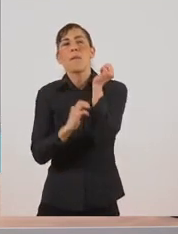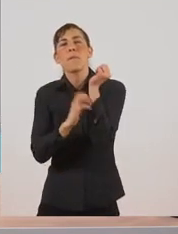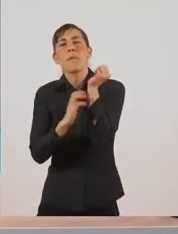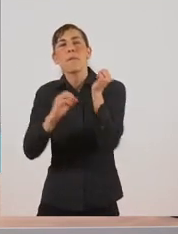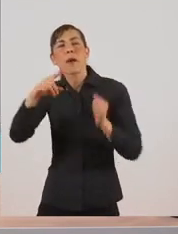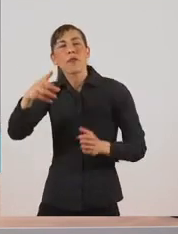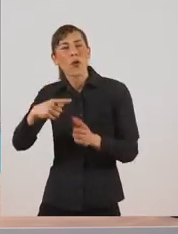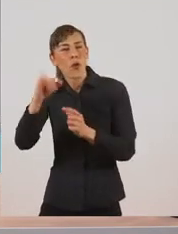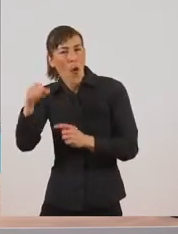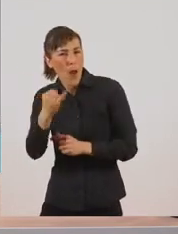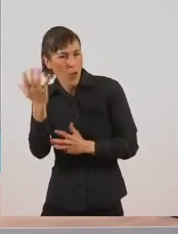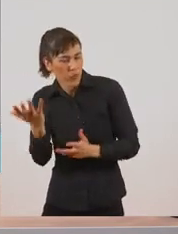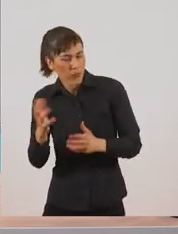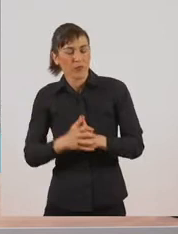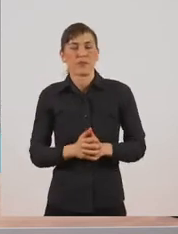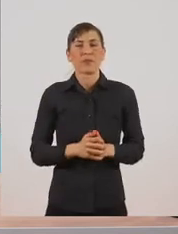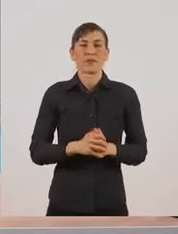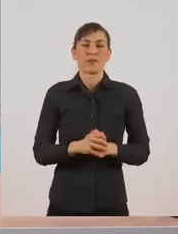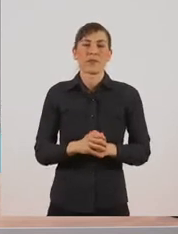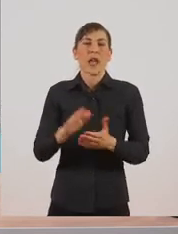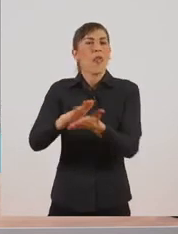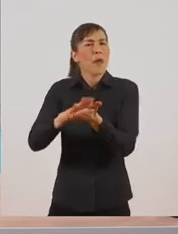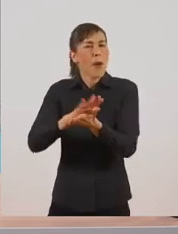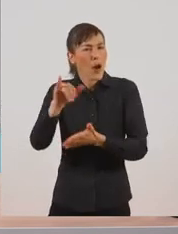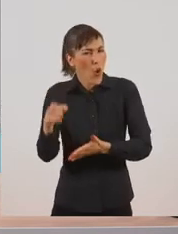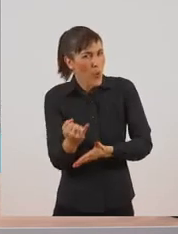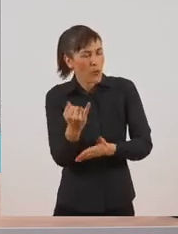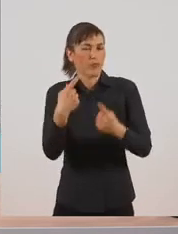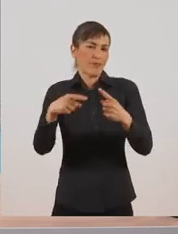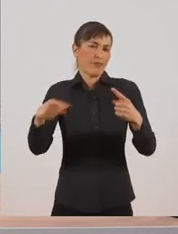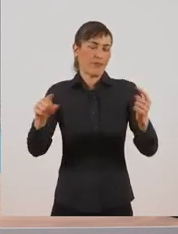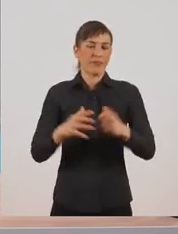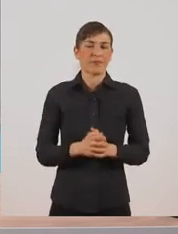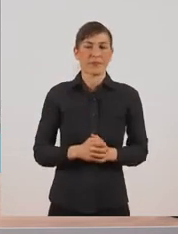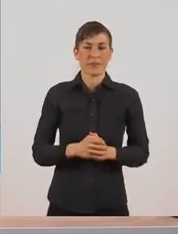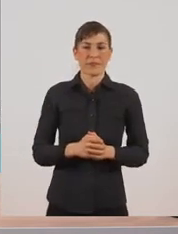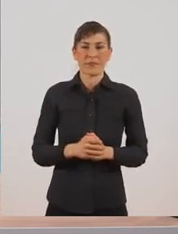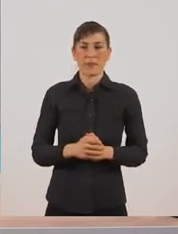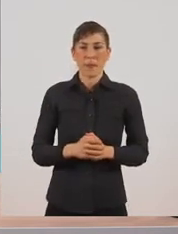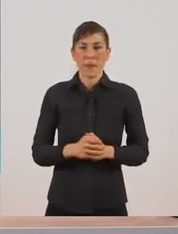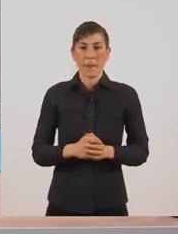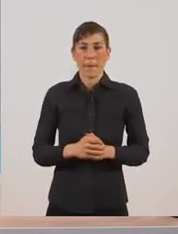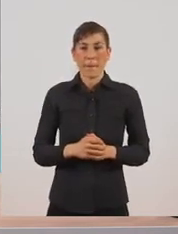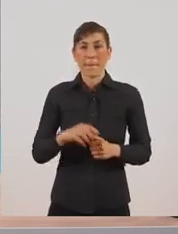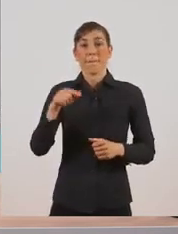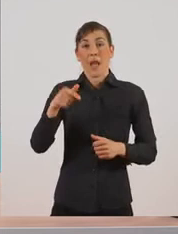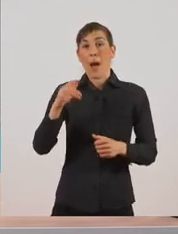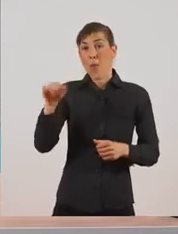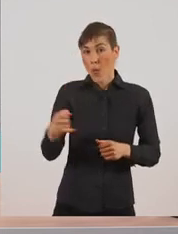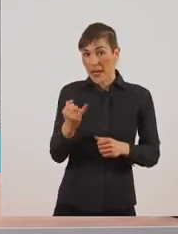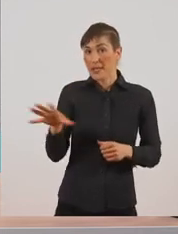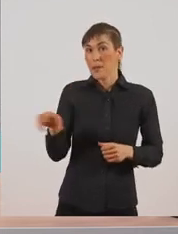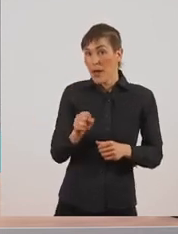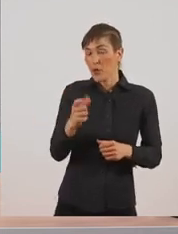Από τις μέλισσες όπως ήδη είπα παίρνουμε το μέλι, έχουμε την κερίθρα και τον βασιλικό πολτό.